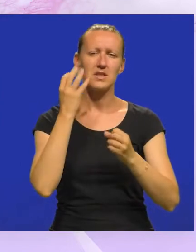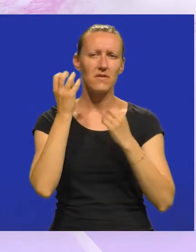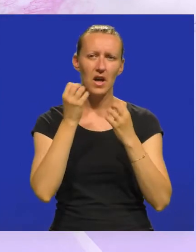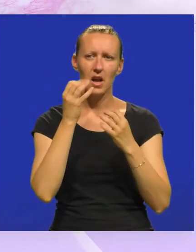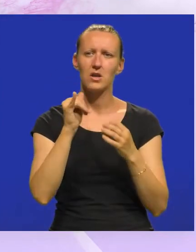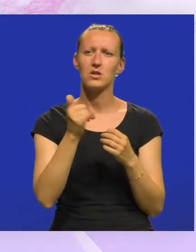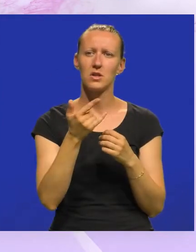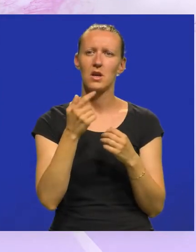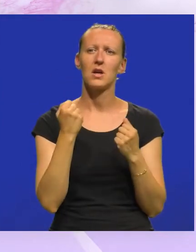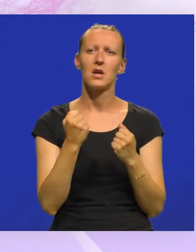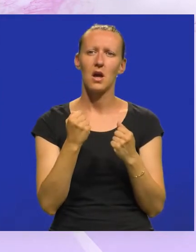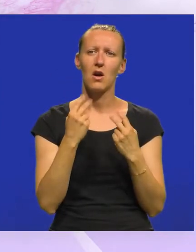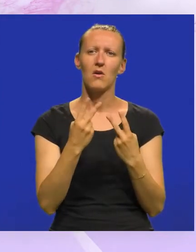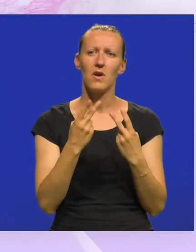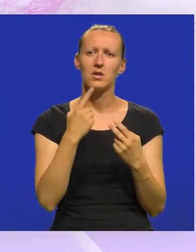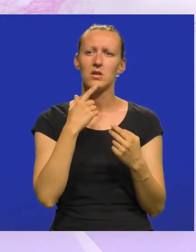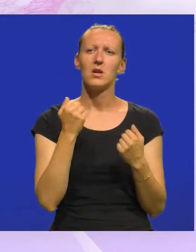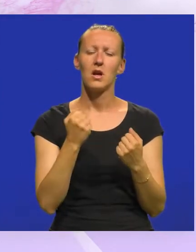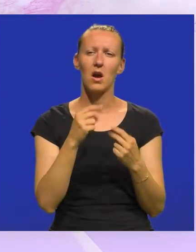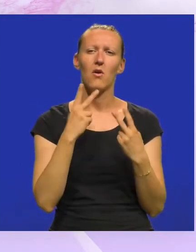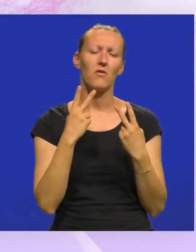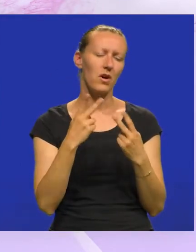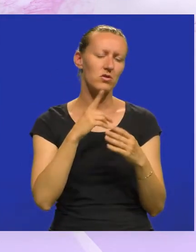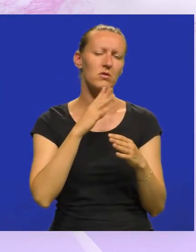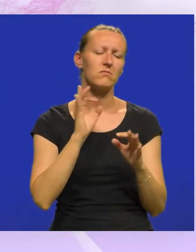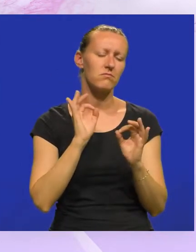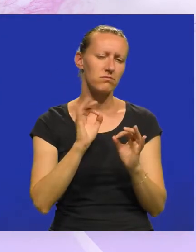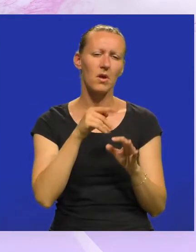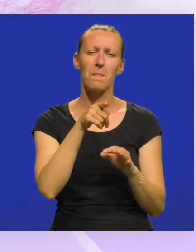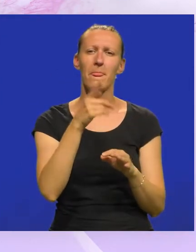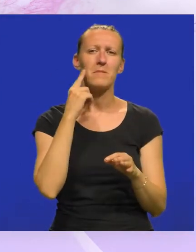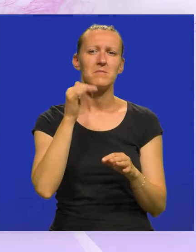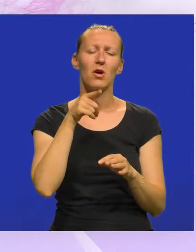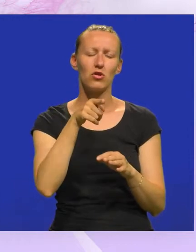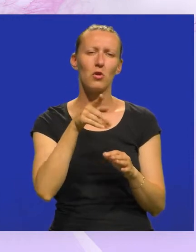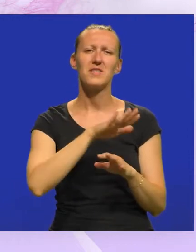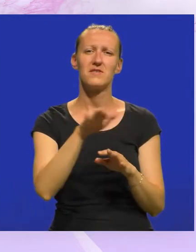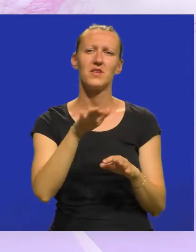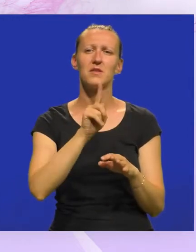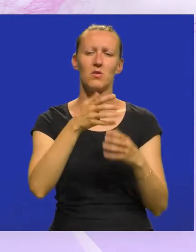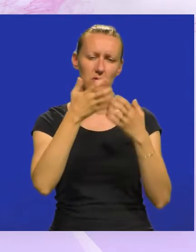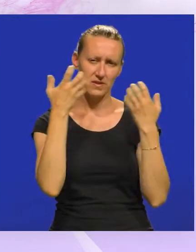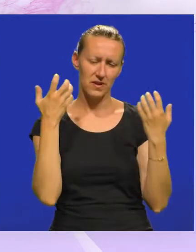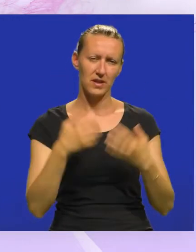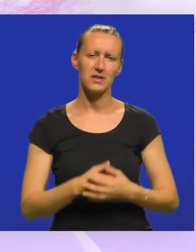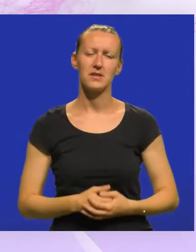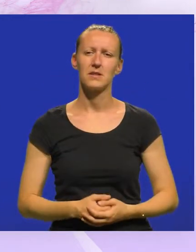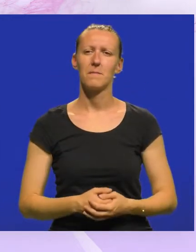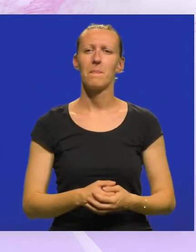stvaralaštom je jako važan i jako bitan i mislim da o tome svi smo svjesni.